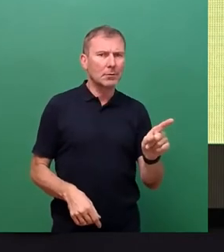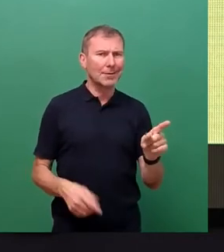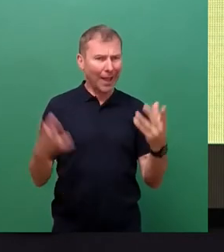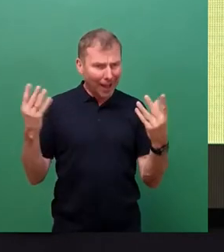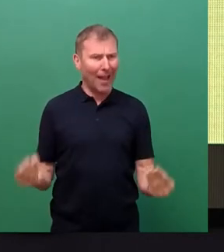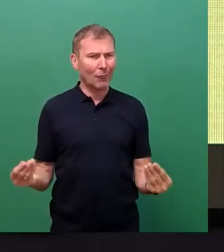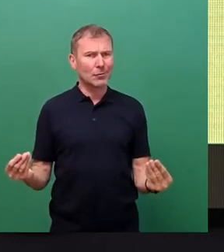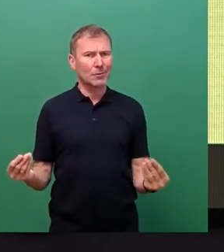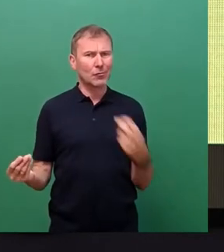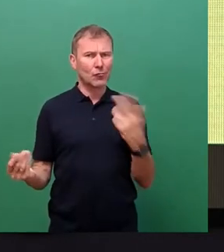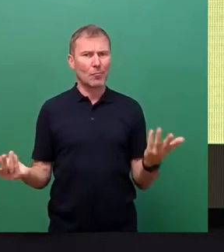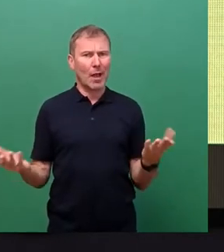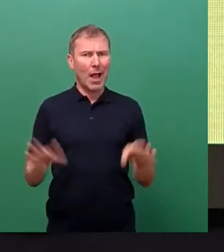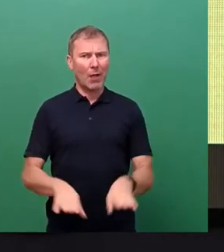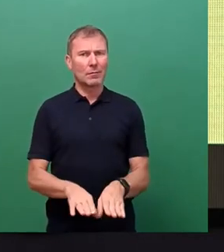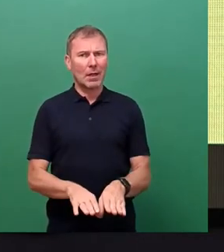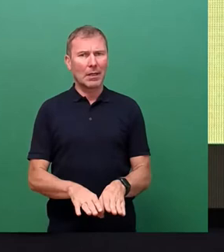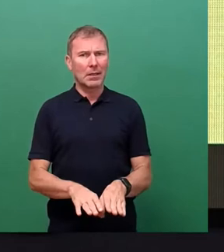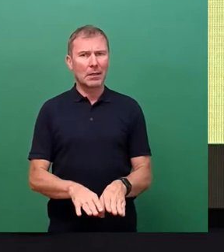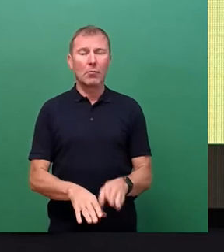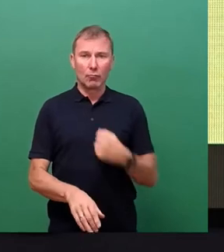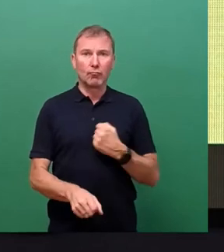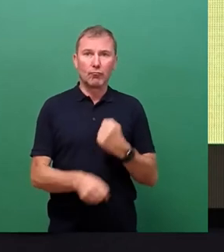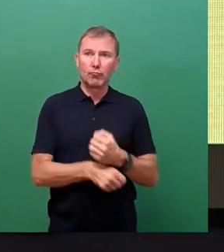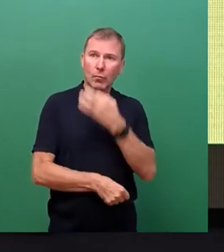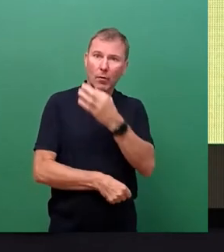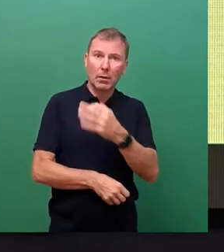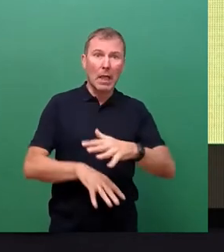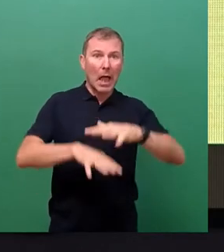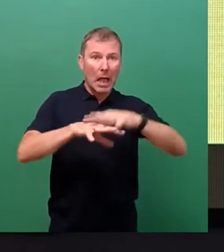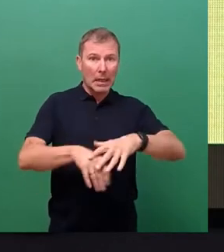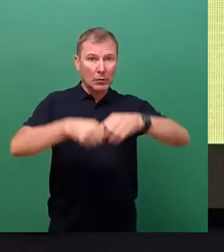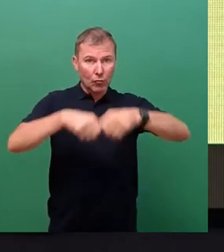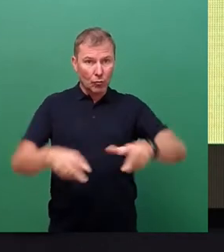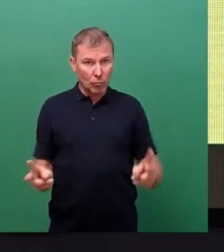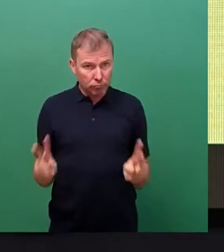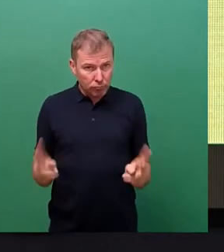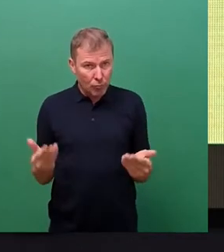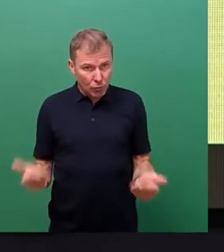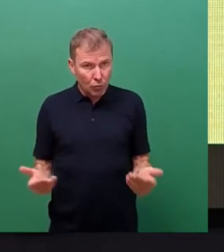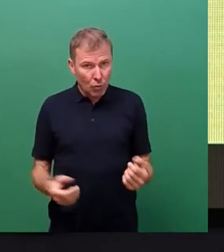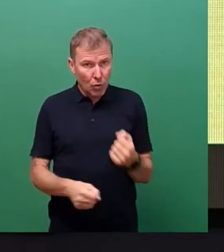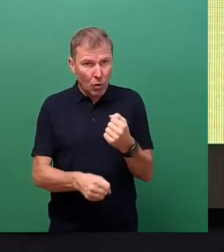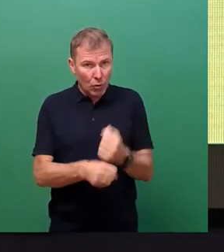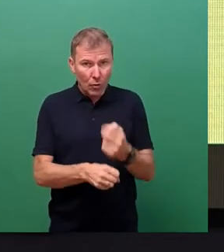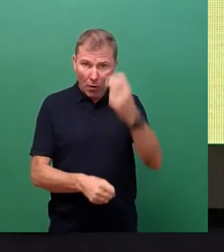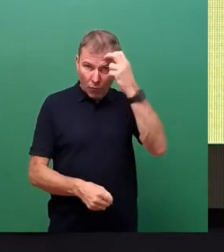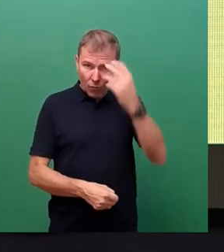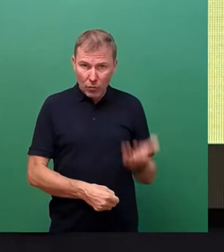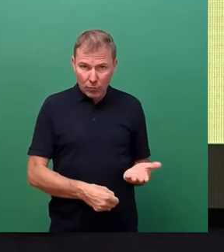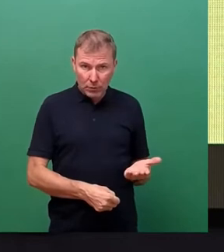sind, dann kann man, denke ich, zu Recht die Frage stellen, ob die Netzstruktur so ist, wie sie sein sollte. Denn